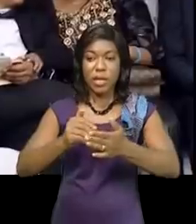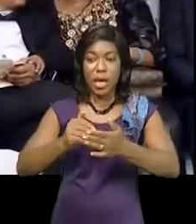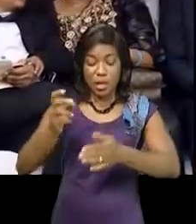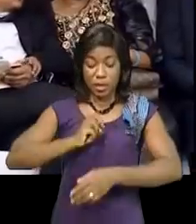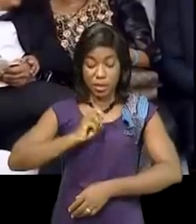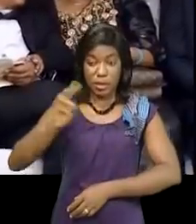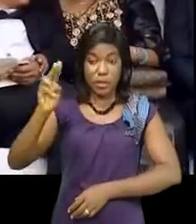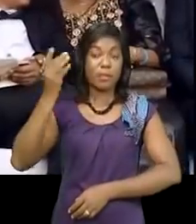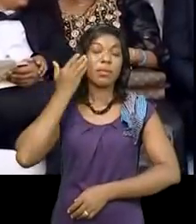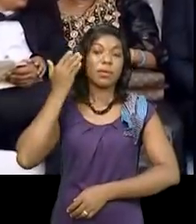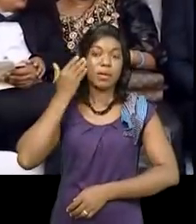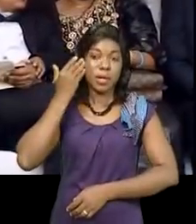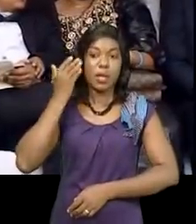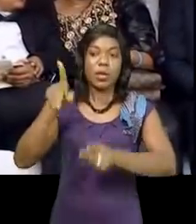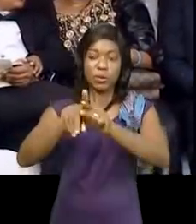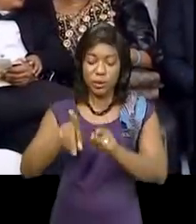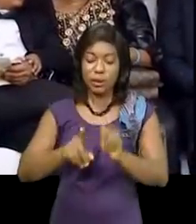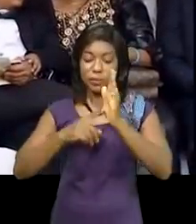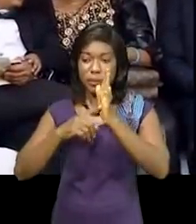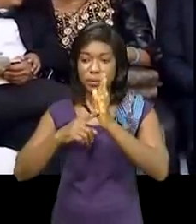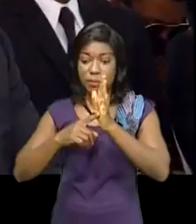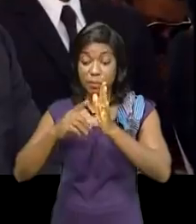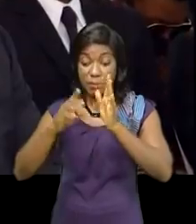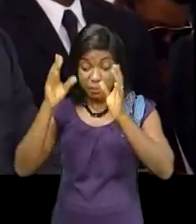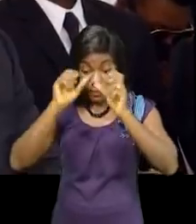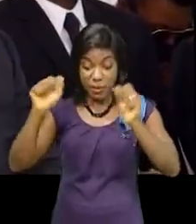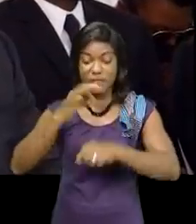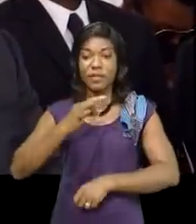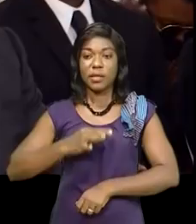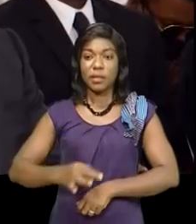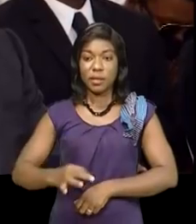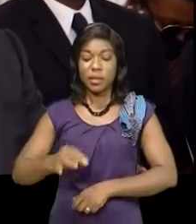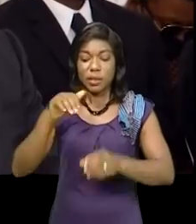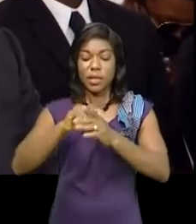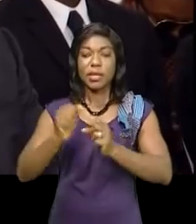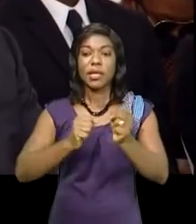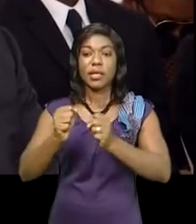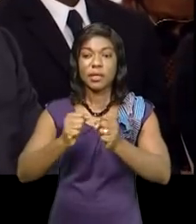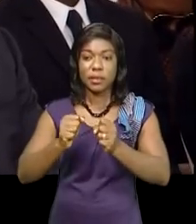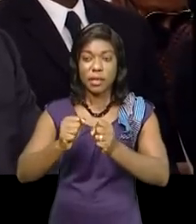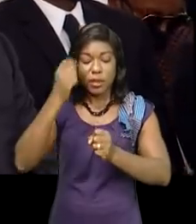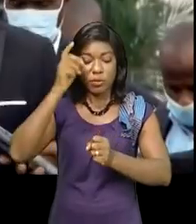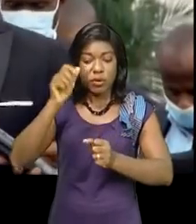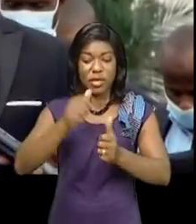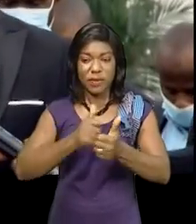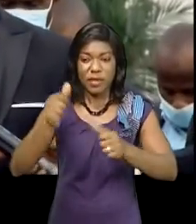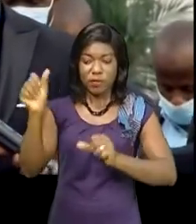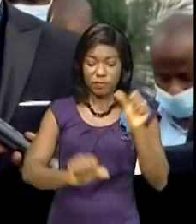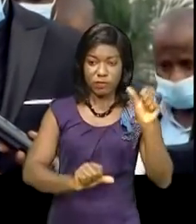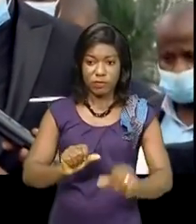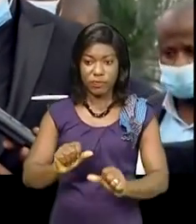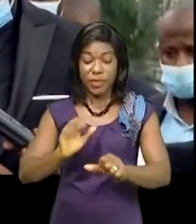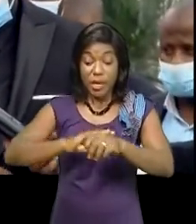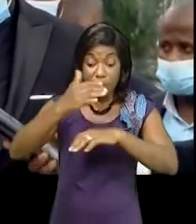Étienne Tchiseguedi-Wamulumba et du président Félix-Antoine Tchiseguedi-Chilombo dans la lutte contre les antivaleurs. C'est par une